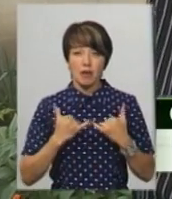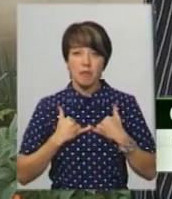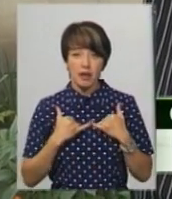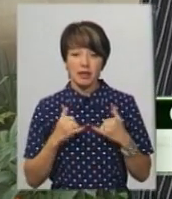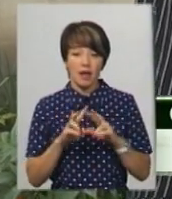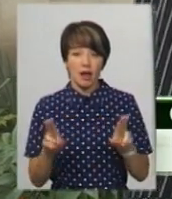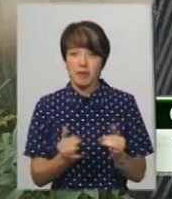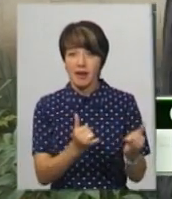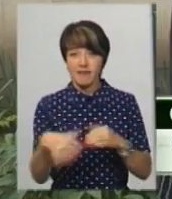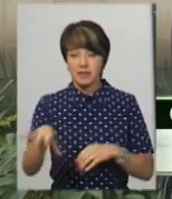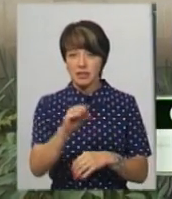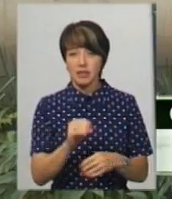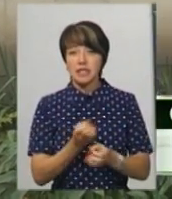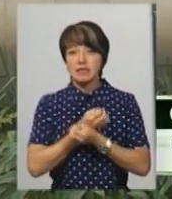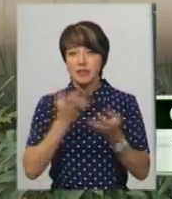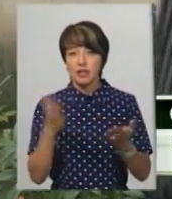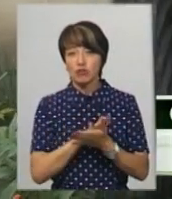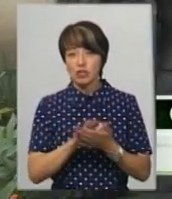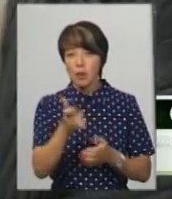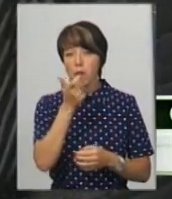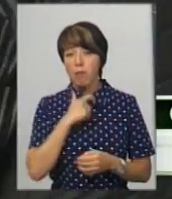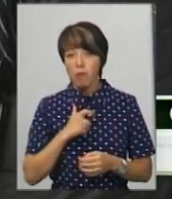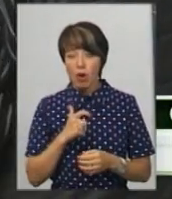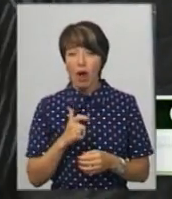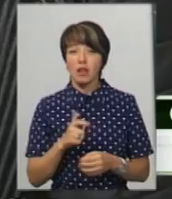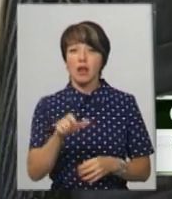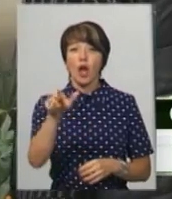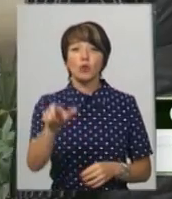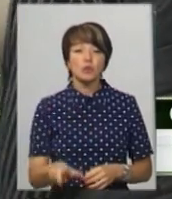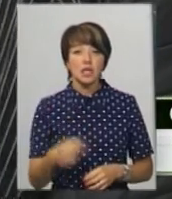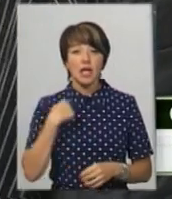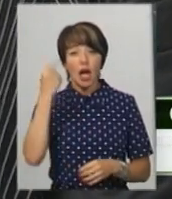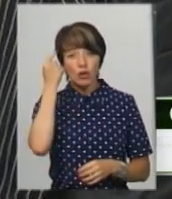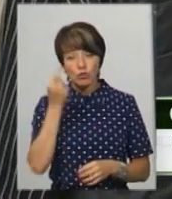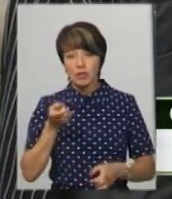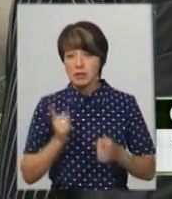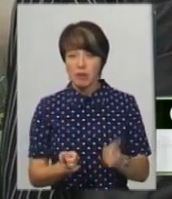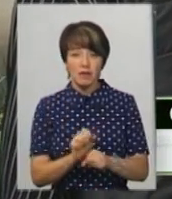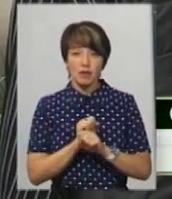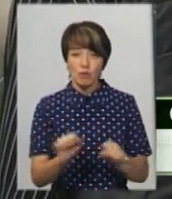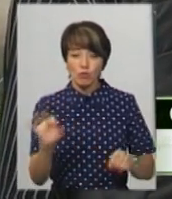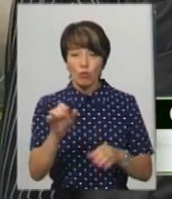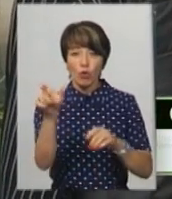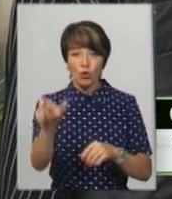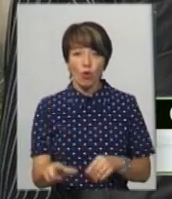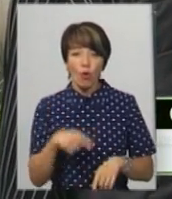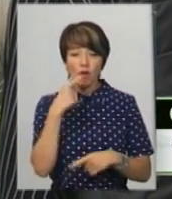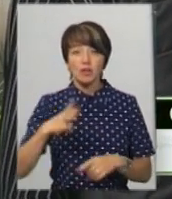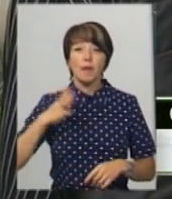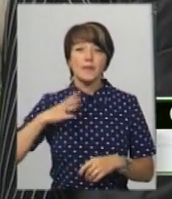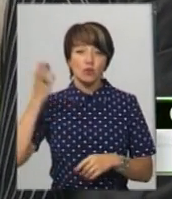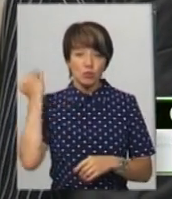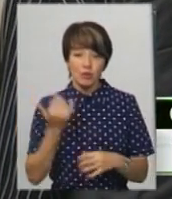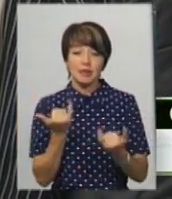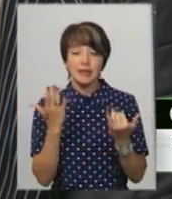світла, чиста і порядна людина. Я думаю, що насправді не можна про нього говорити в минулому часі. Він